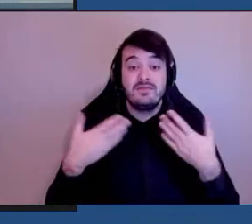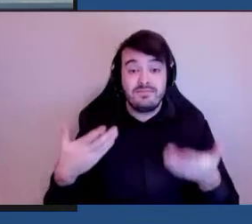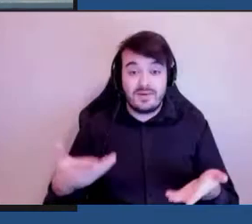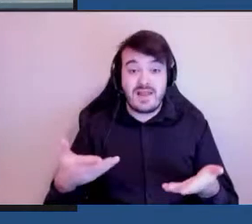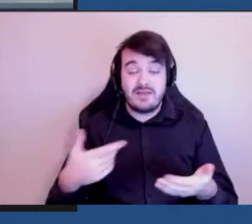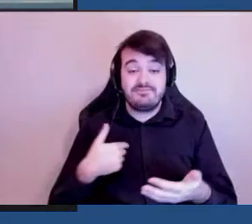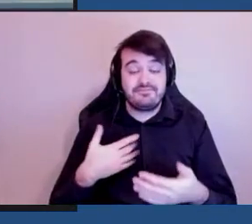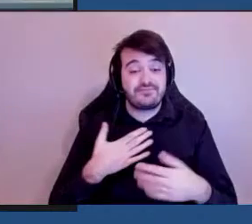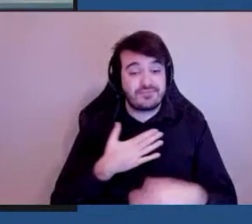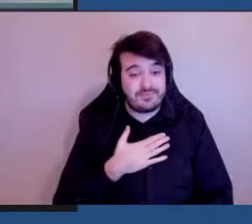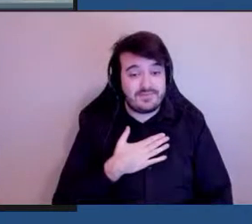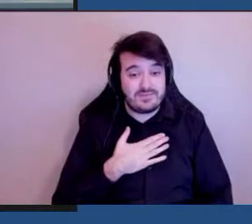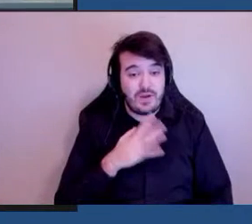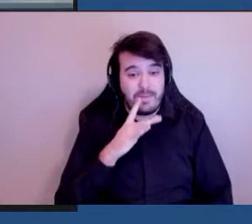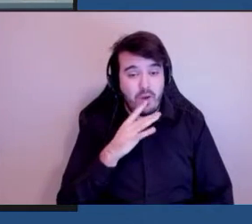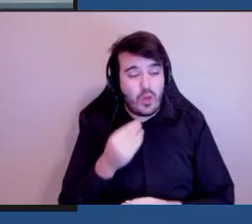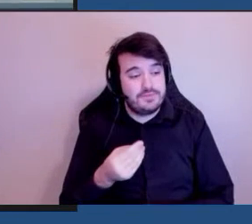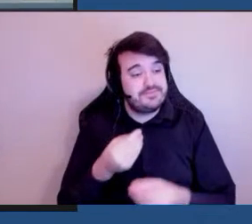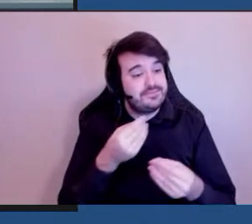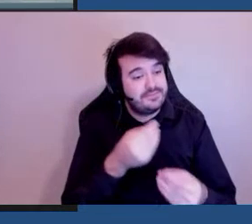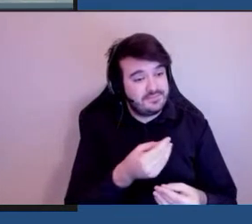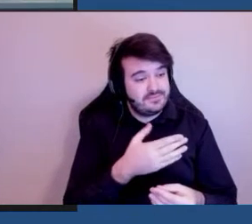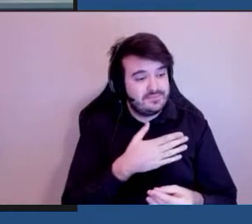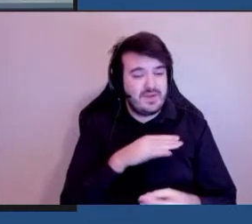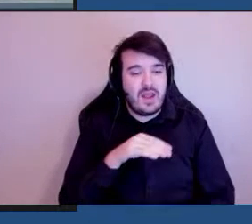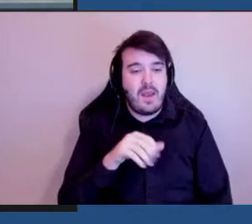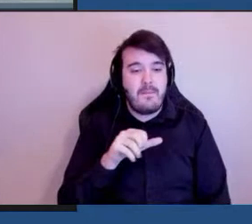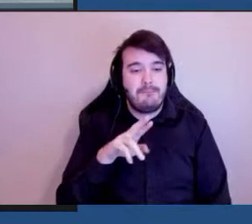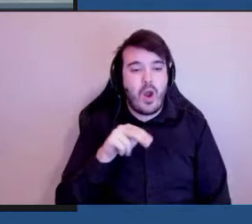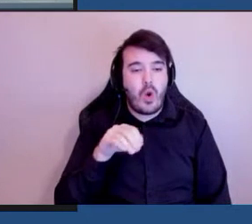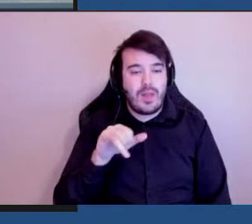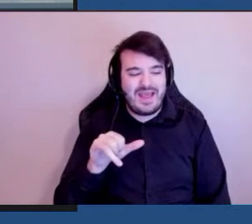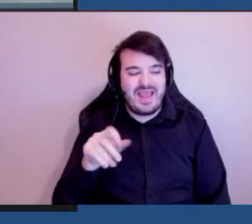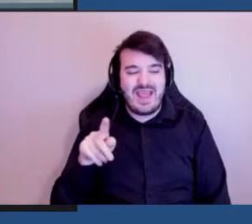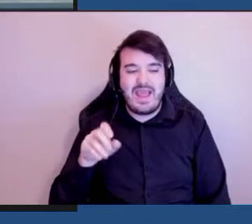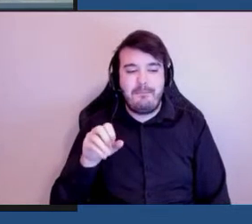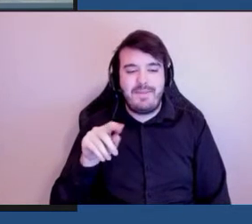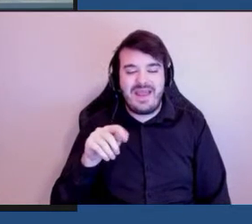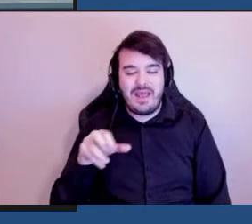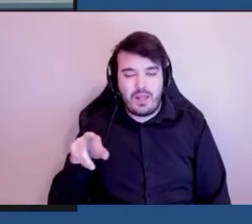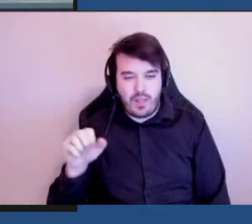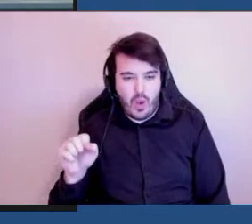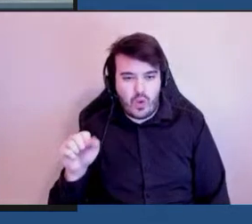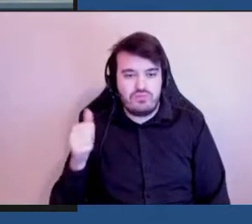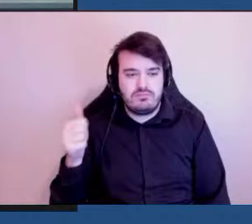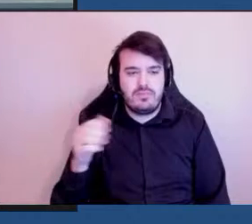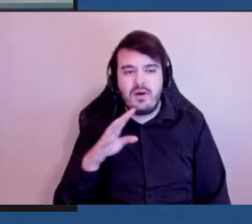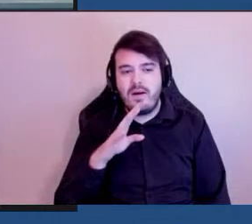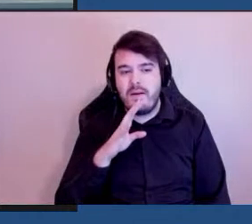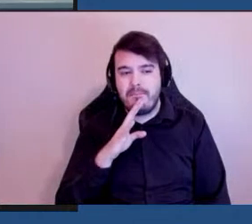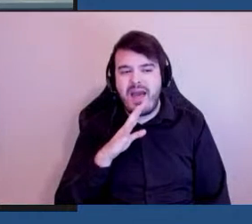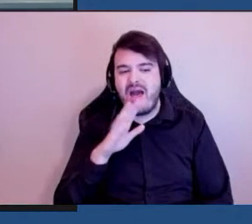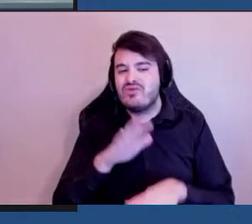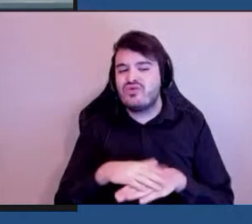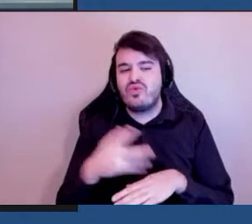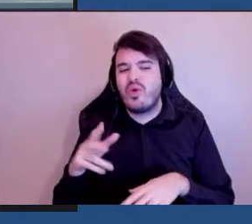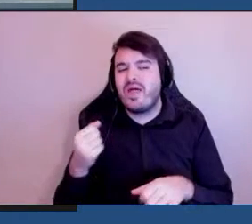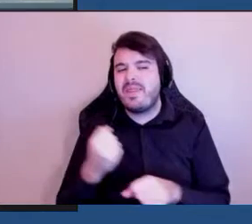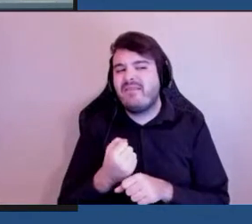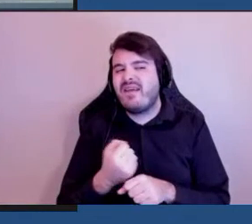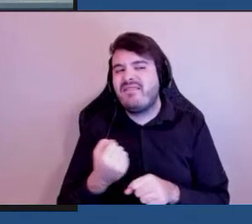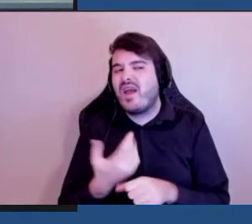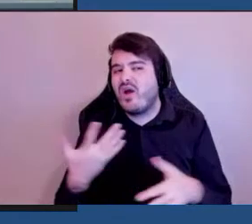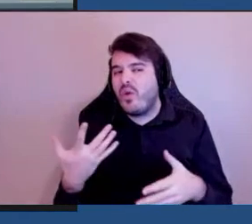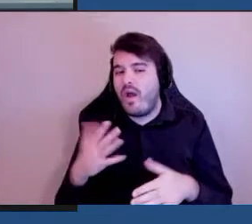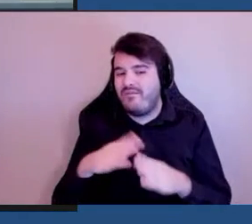Maintenant, j'aimerais céder la parole à Marnie Peters qui va parler de son travail auprès de la ville d'Ottawa. Elle